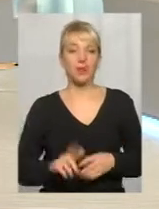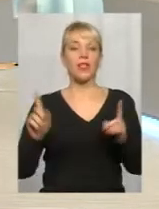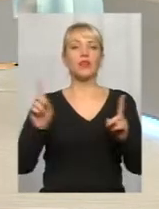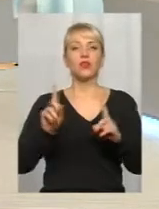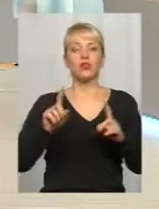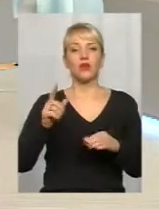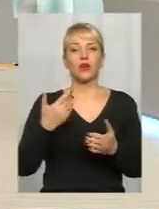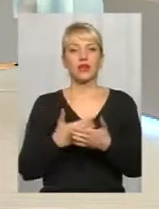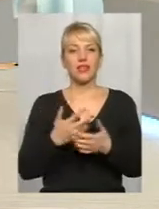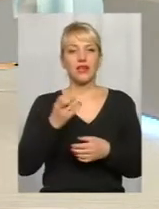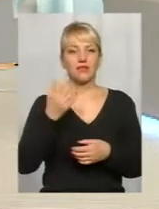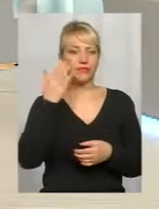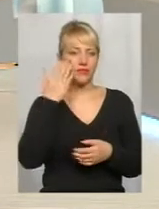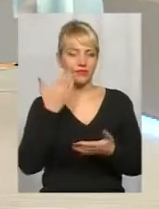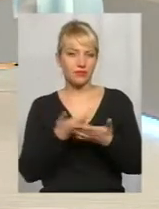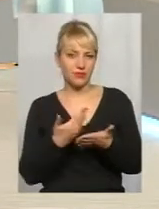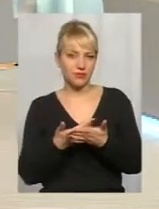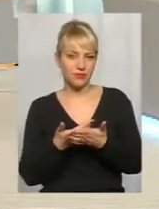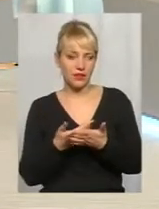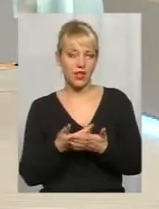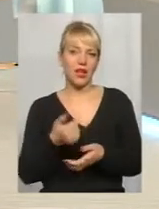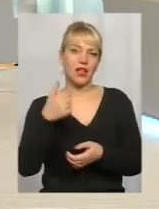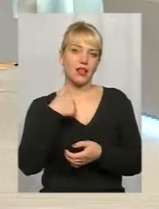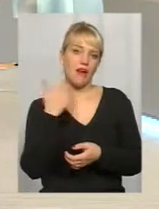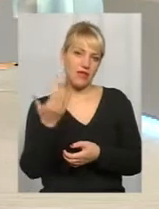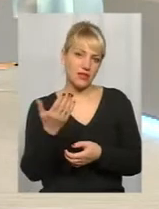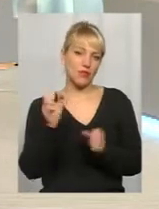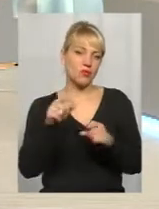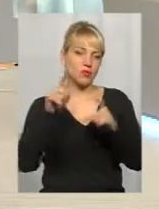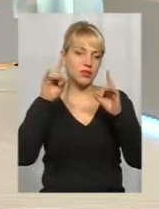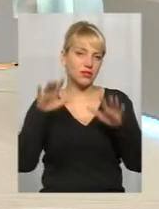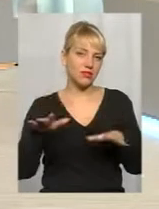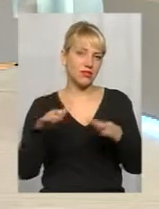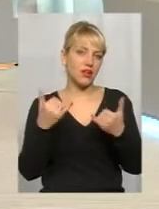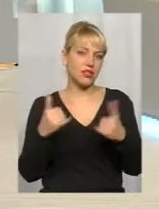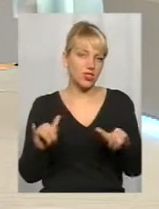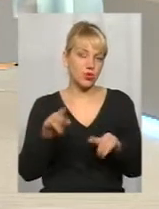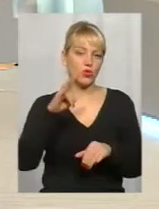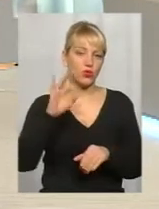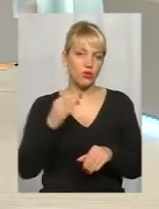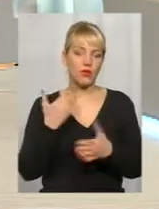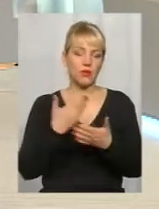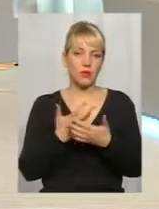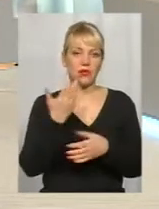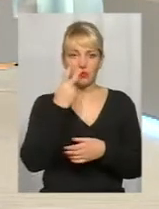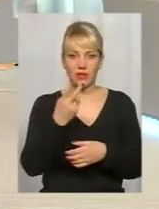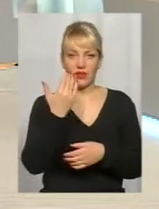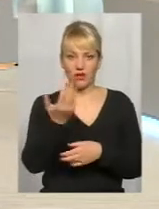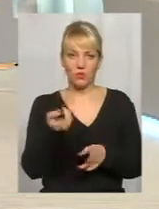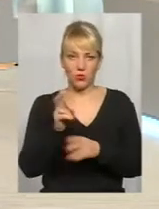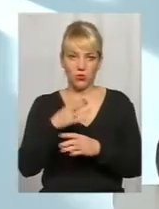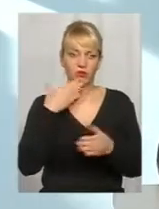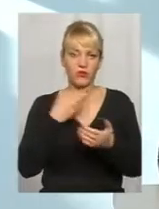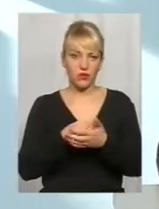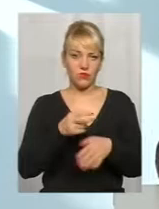касается на глаз определения, ну, я вас, наверное, разочарую, опять же, понимаете, ну, вот смотрите, вот вы приходите с ребенком с РВИ,